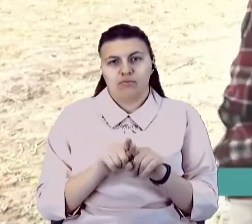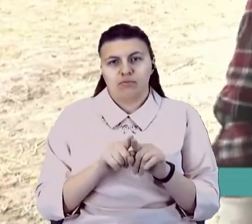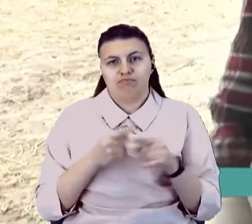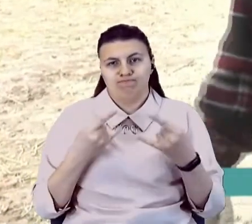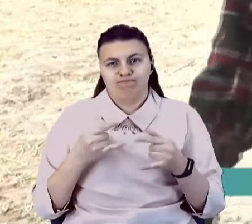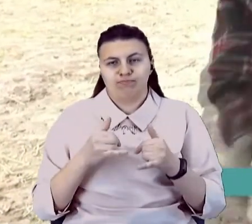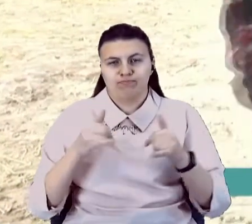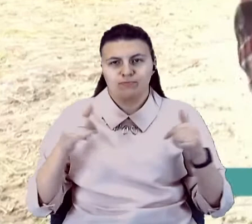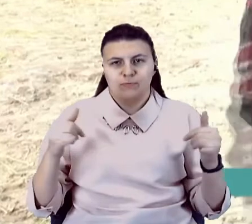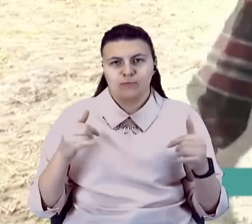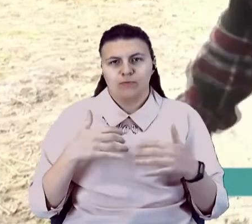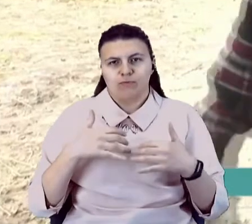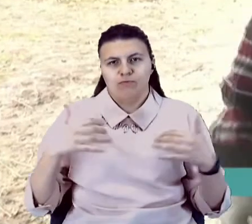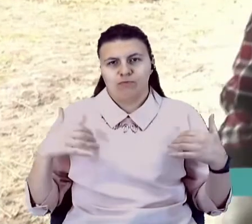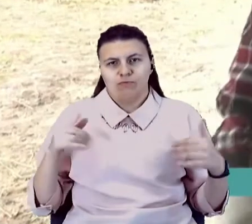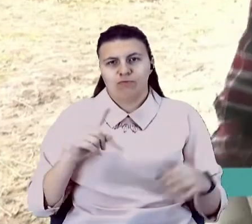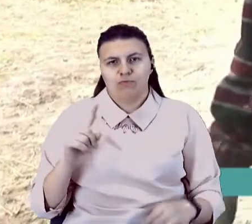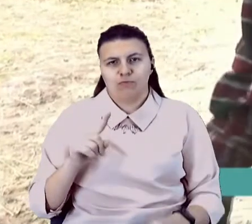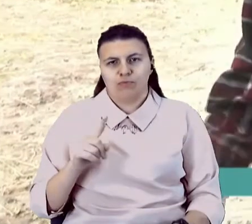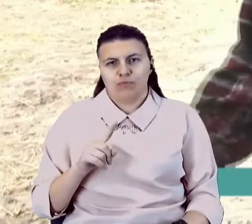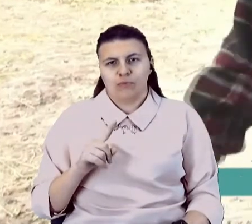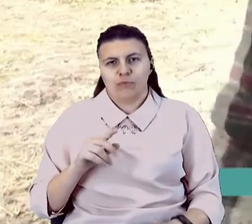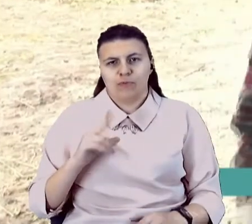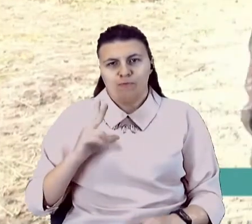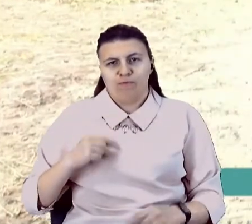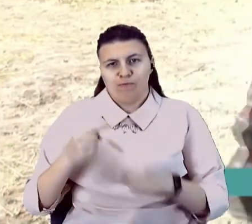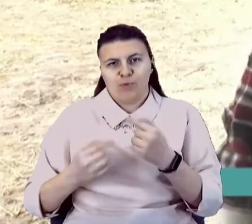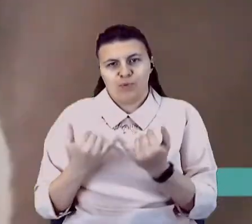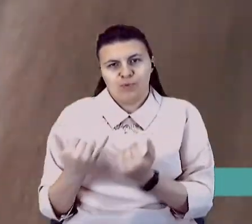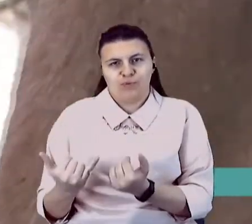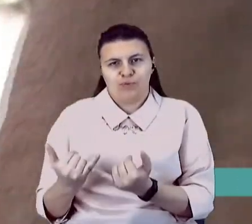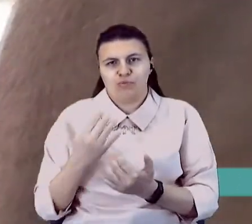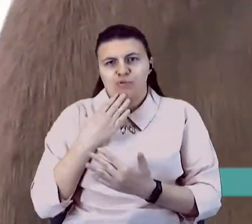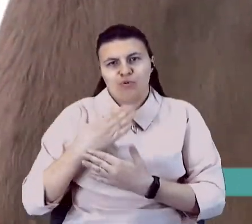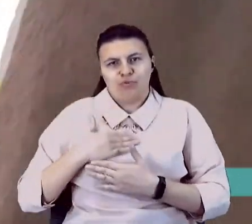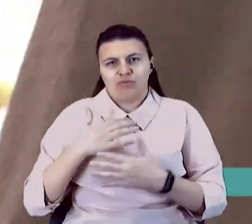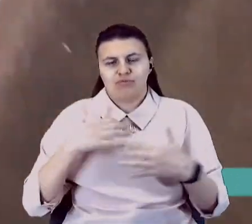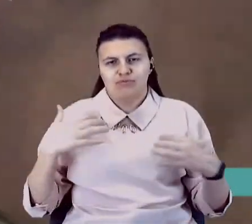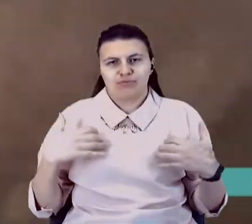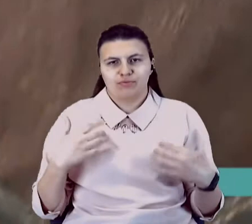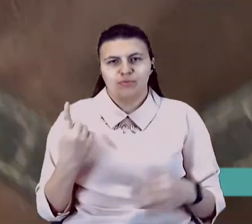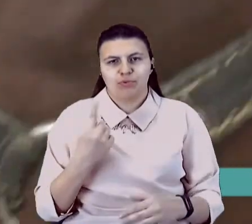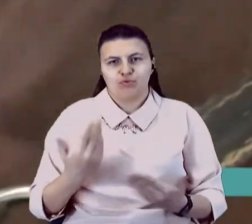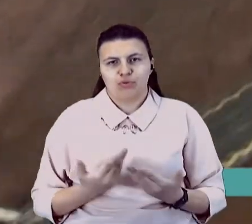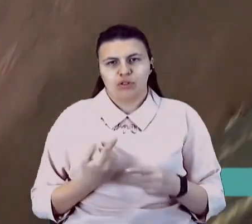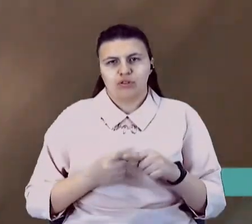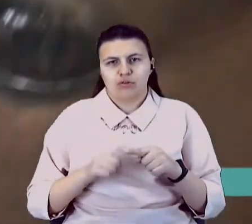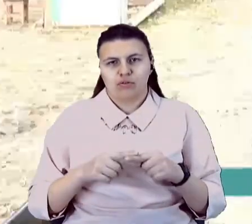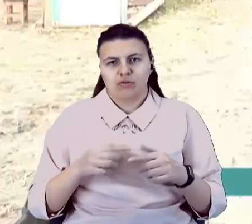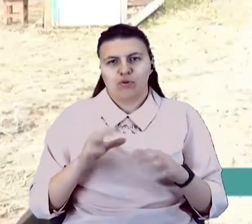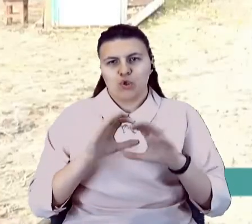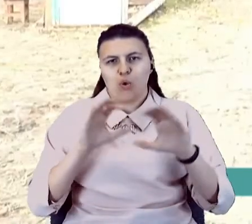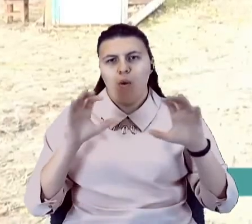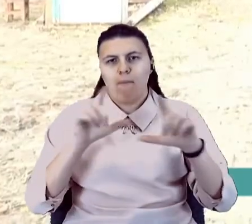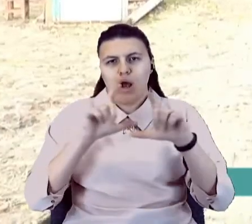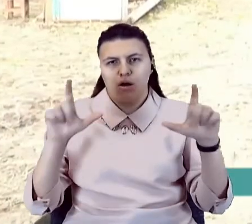того, щоб привити любов дітей до животних. Першою жителькою цього зоопарку стала 14-річна